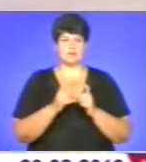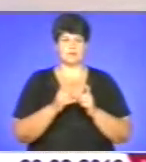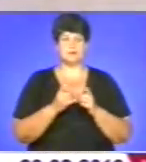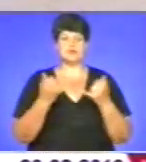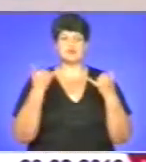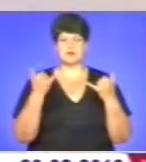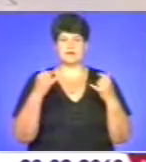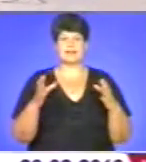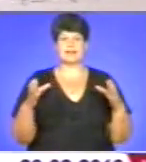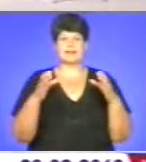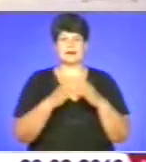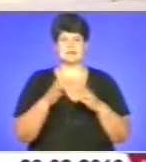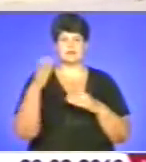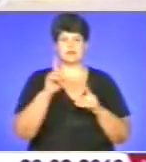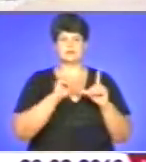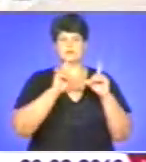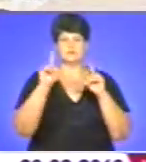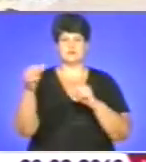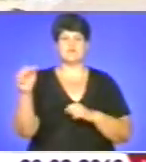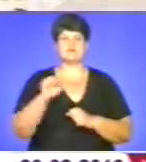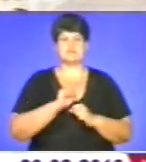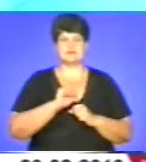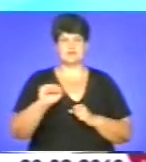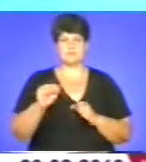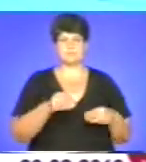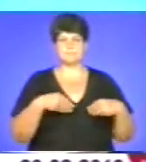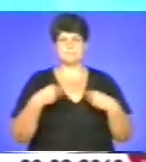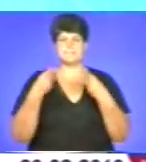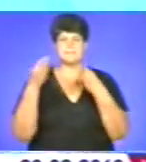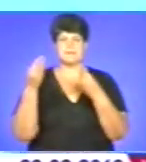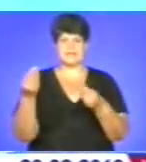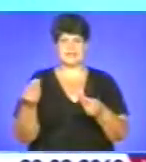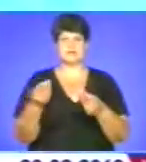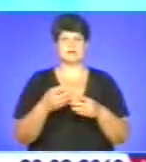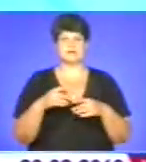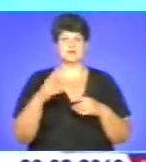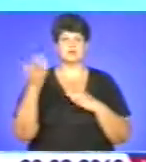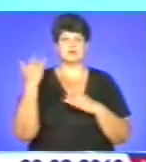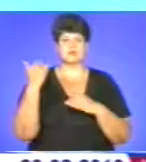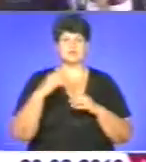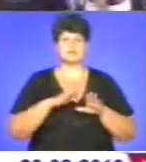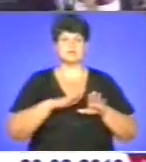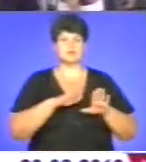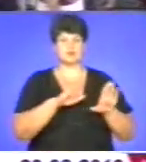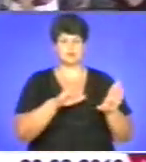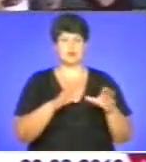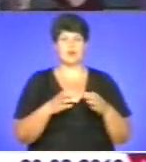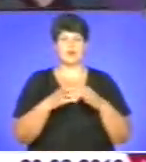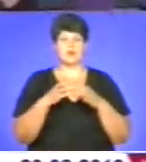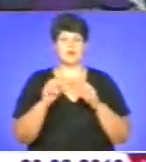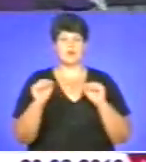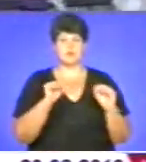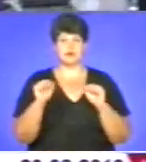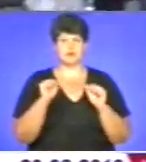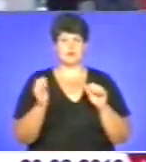делегація з прапорами вийде у Севастополь. Передати вимпел військовослужбовцям доручили колишньому заступнику командуючого Військово